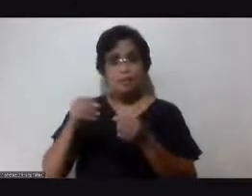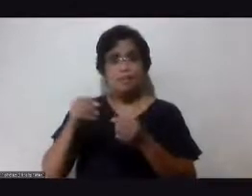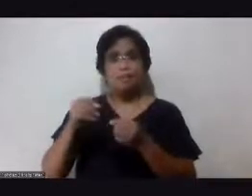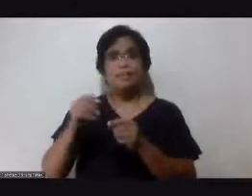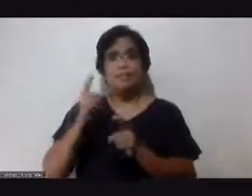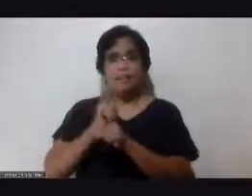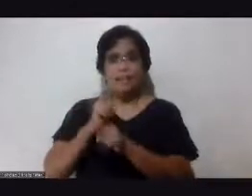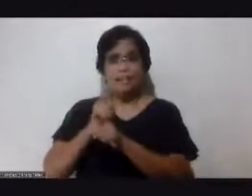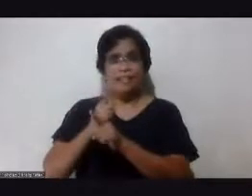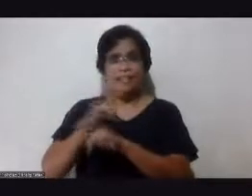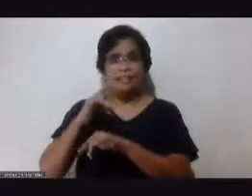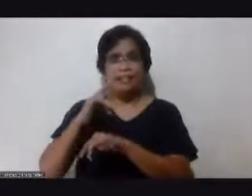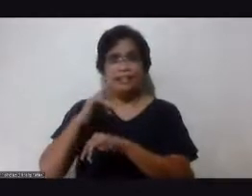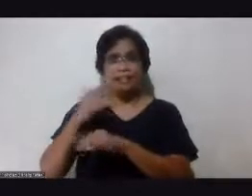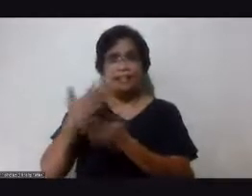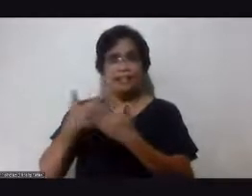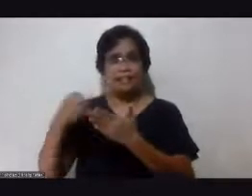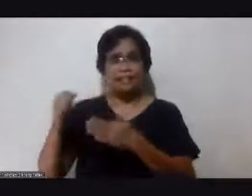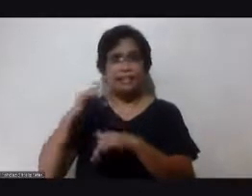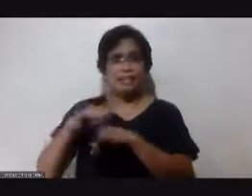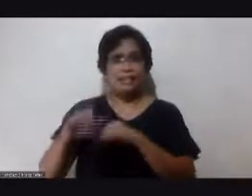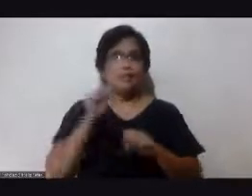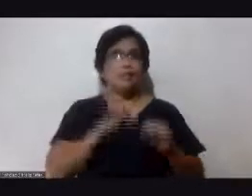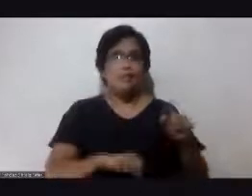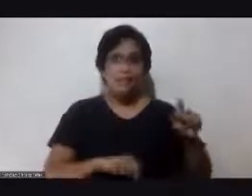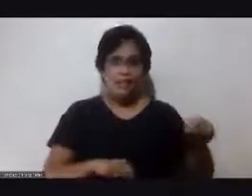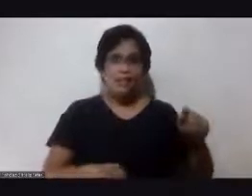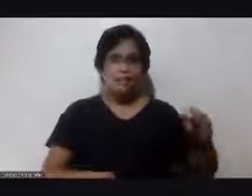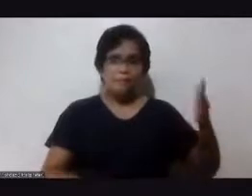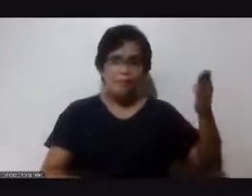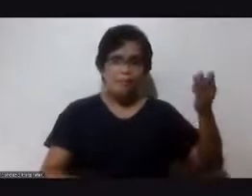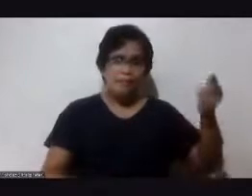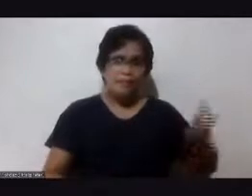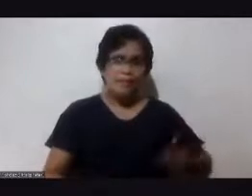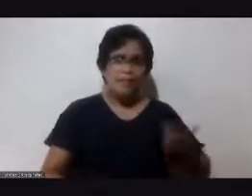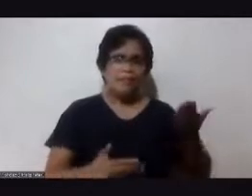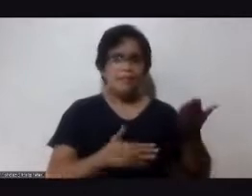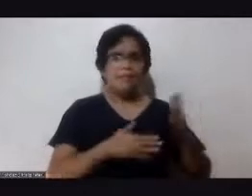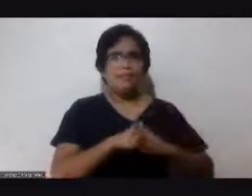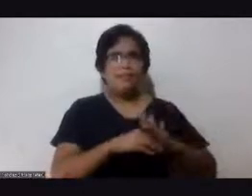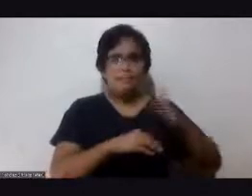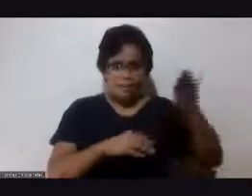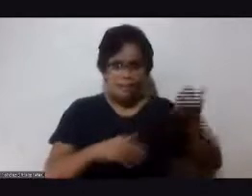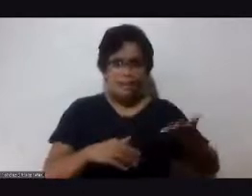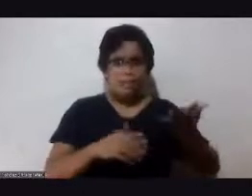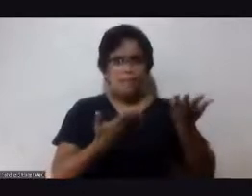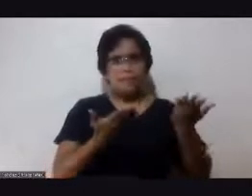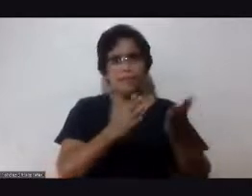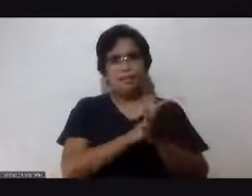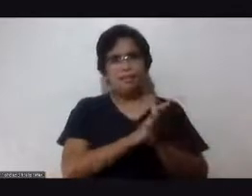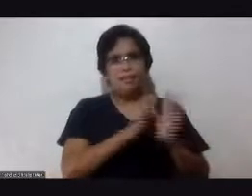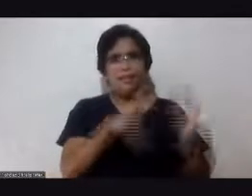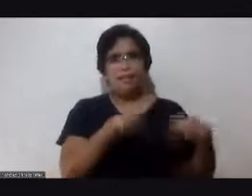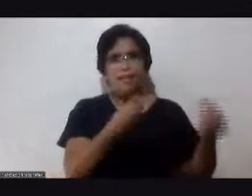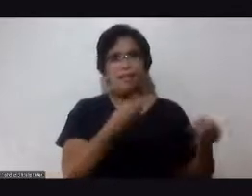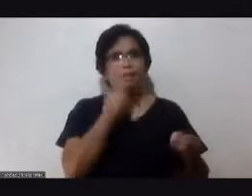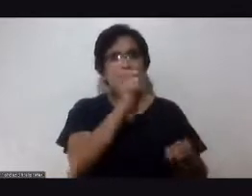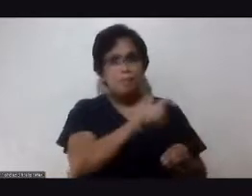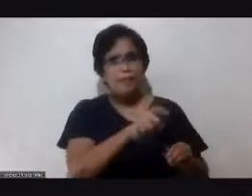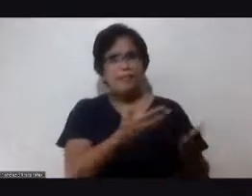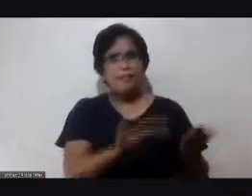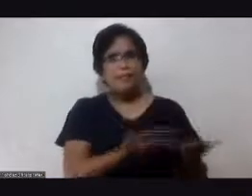sa pagkakataong ito po inanyayahan po namin kayo na magbigay ng inyong mga komento mga suwestiyon o yung inyong mga katanungan